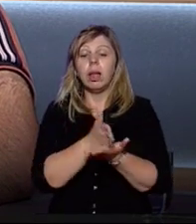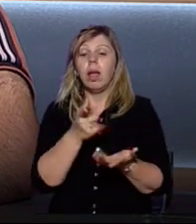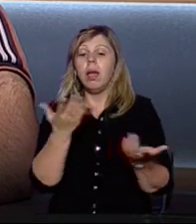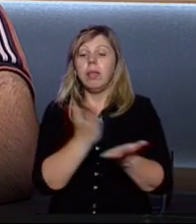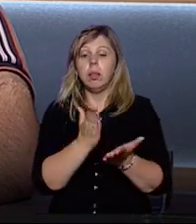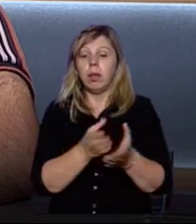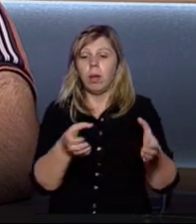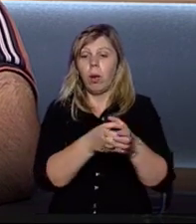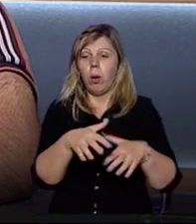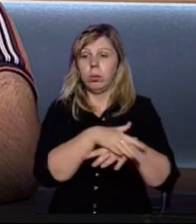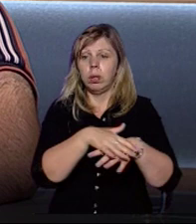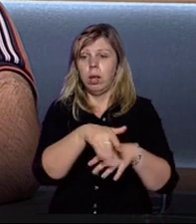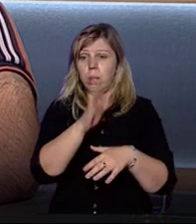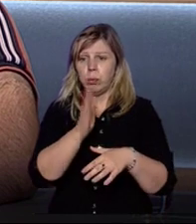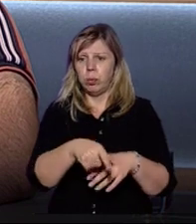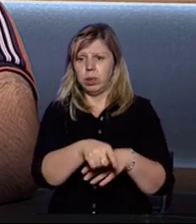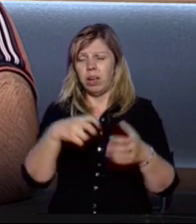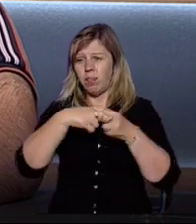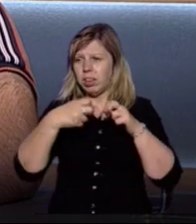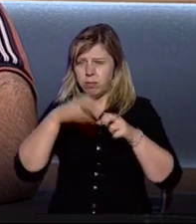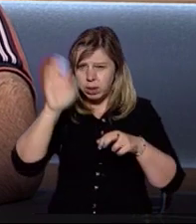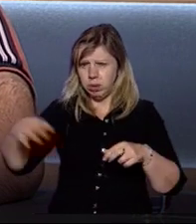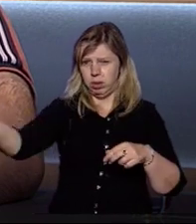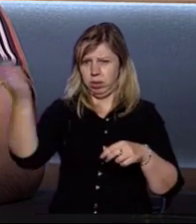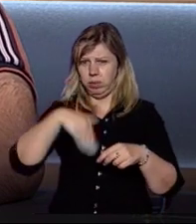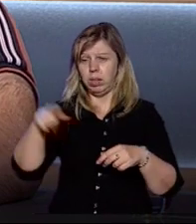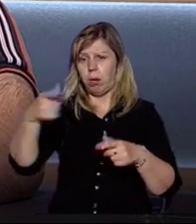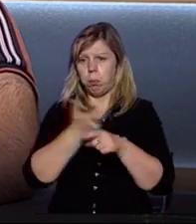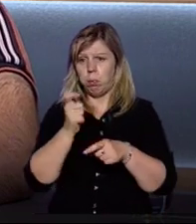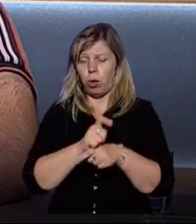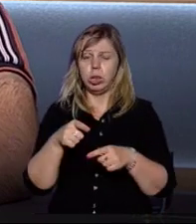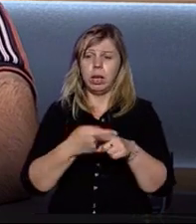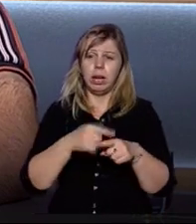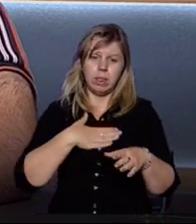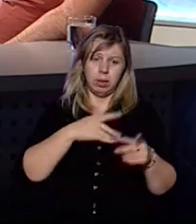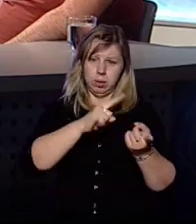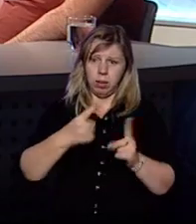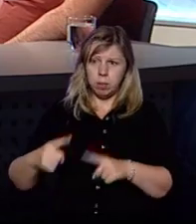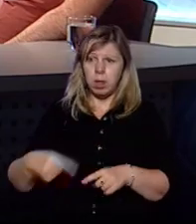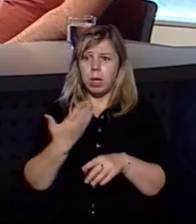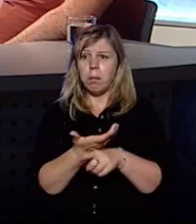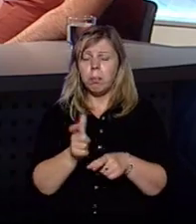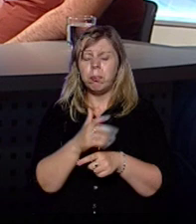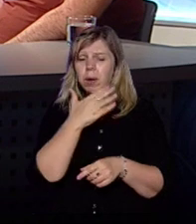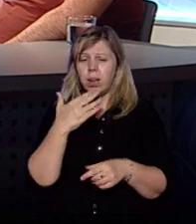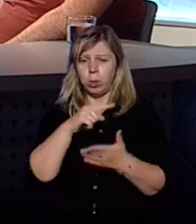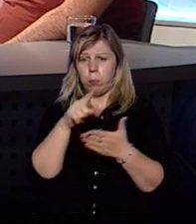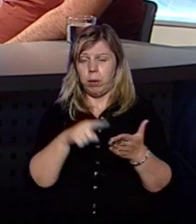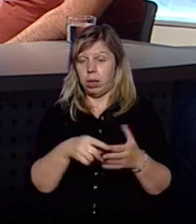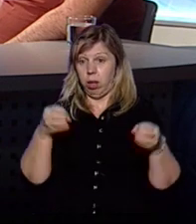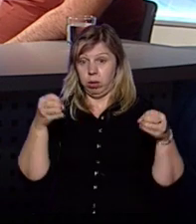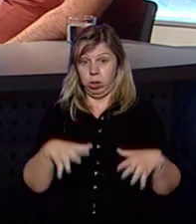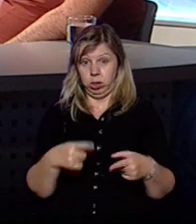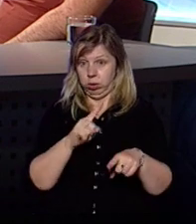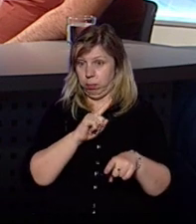'єднані територіальні громади, нехай буде даже в Франківської області їх там більше, або нашої Закарпатської. І багато питань для них вирішиться в